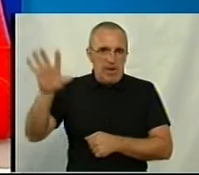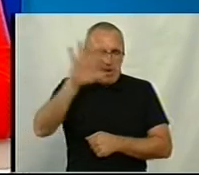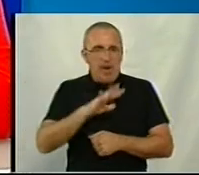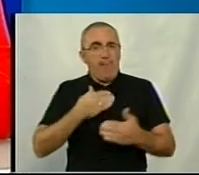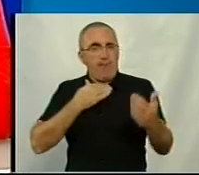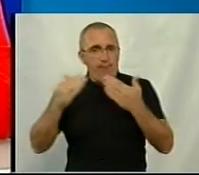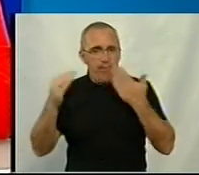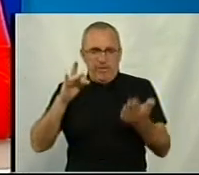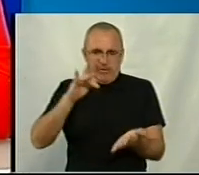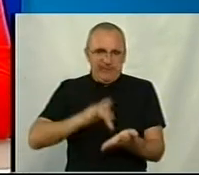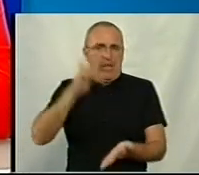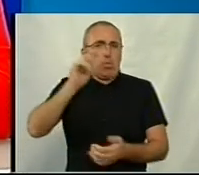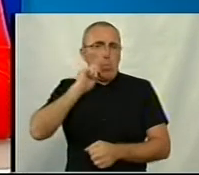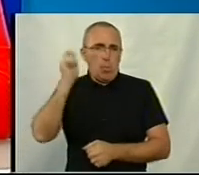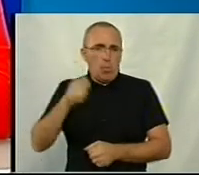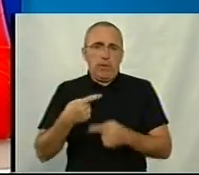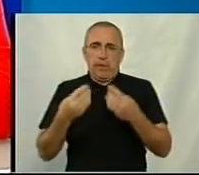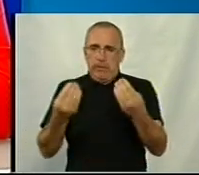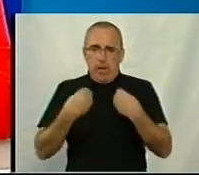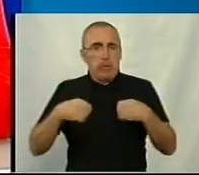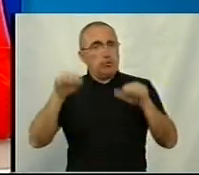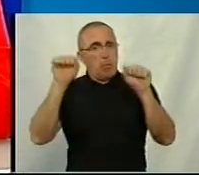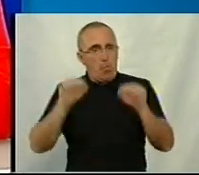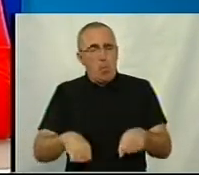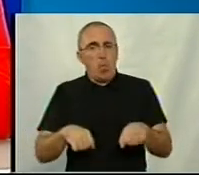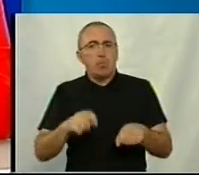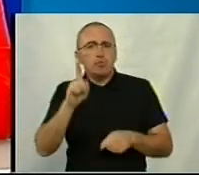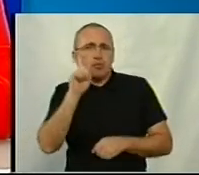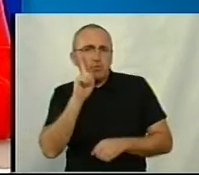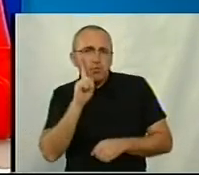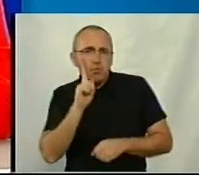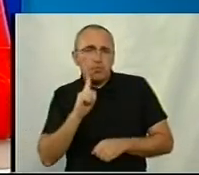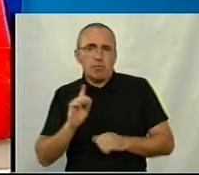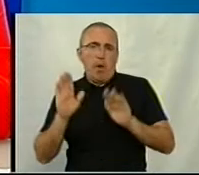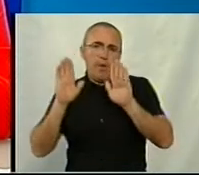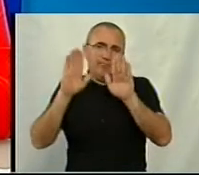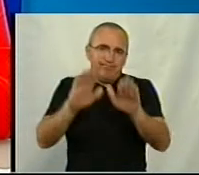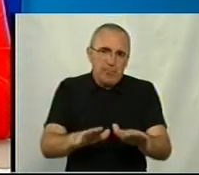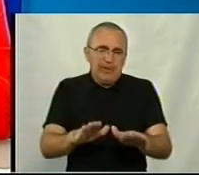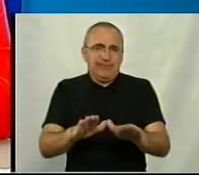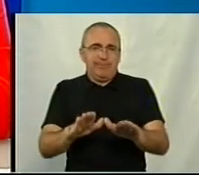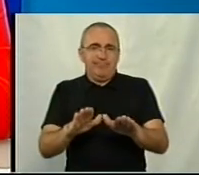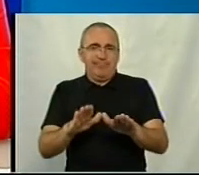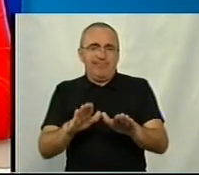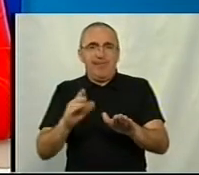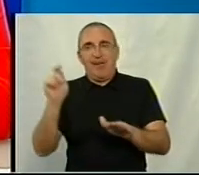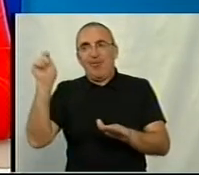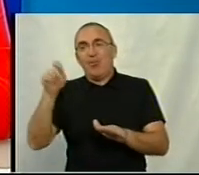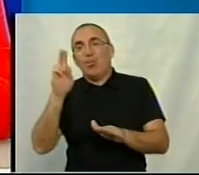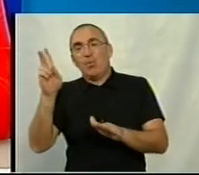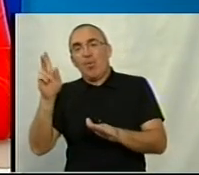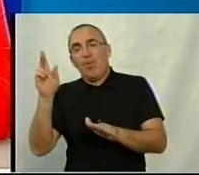тому що виставка безпосередньо в центрі України, що також дає змогу зручно дістатися як відвідувачам,